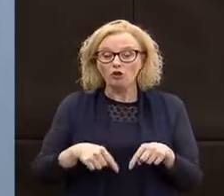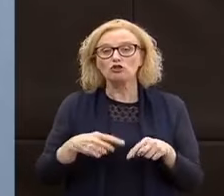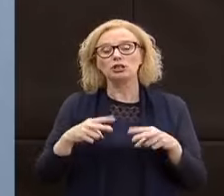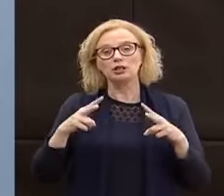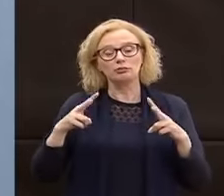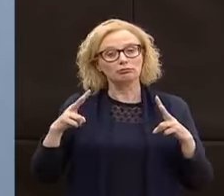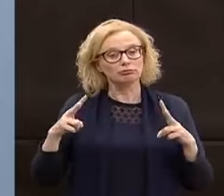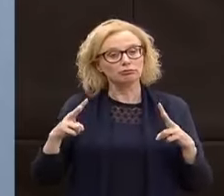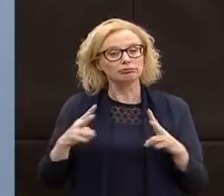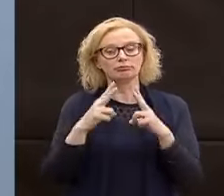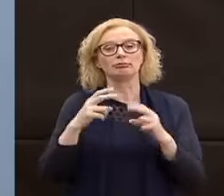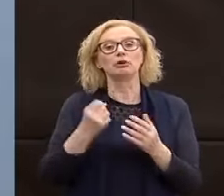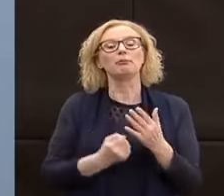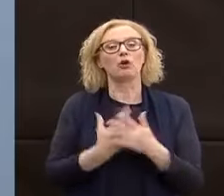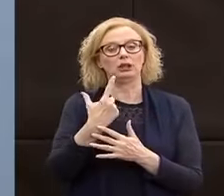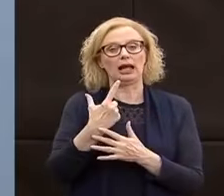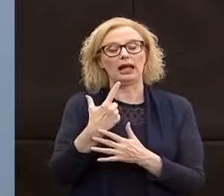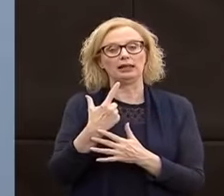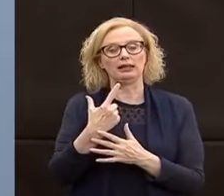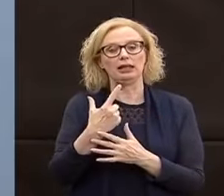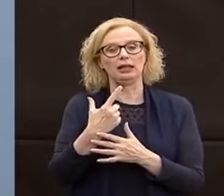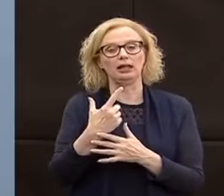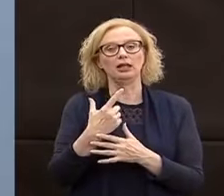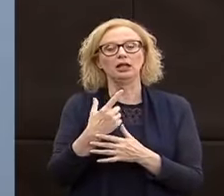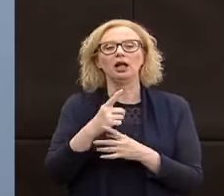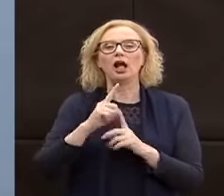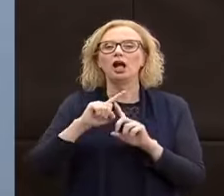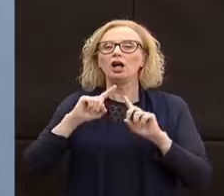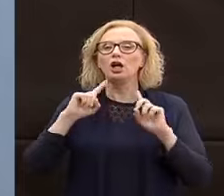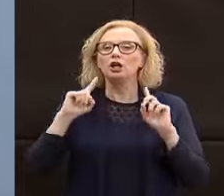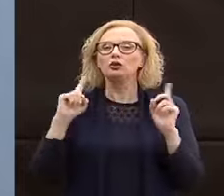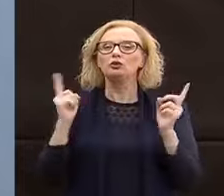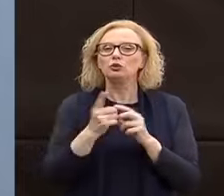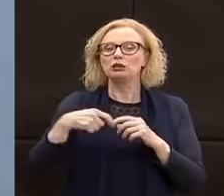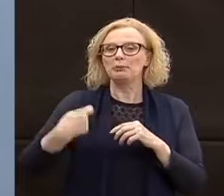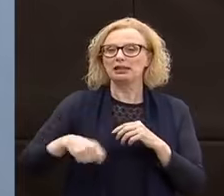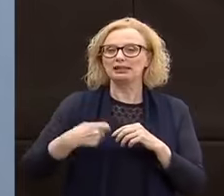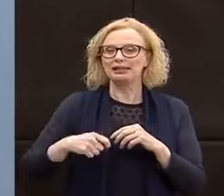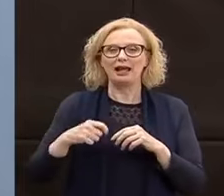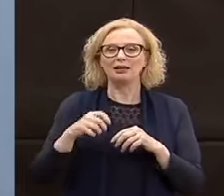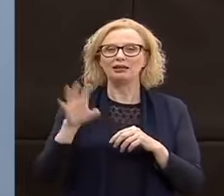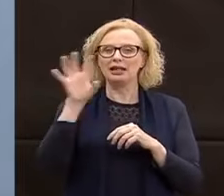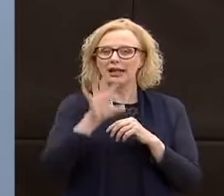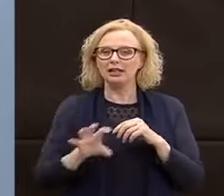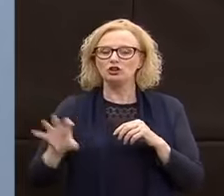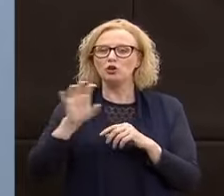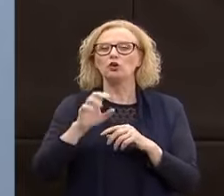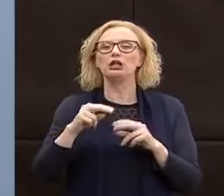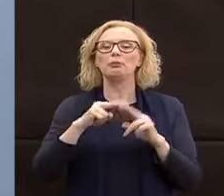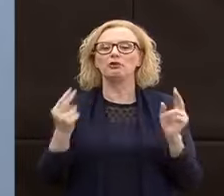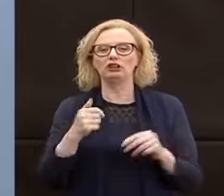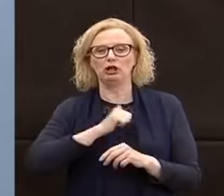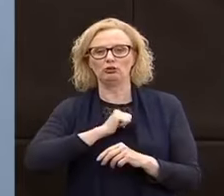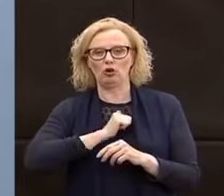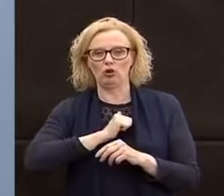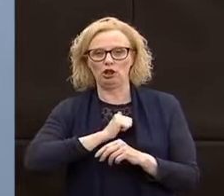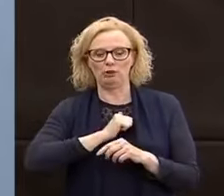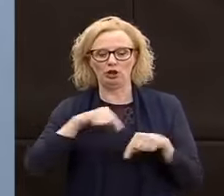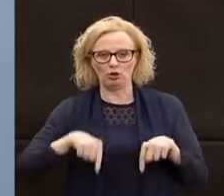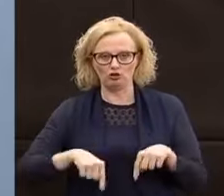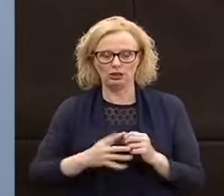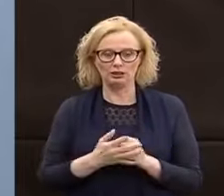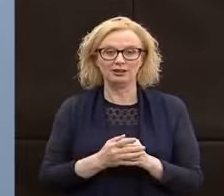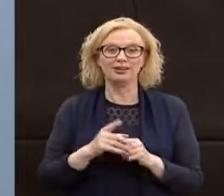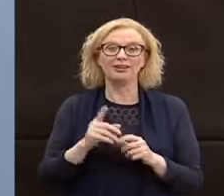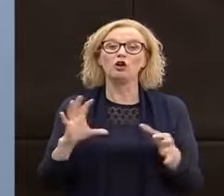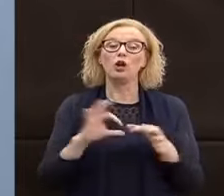'importante riunione con tutti i presidenti delle regioni e delle province autonome. Il tema principale è